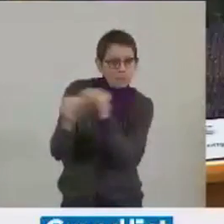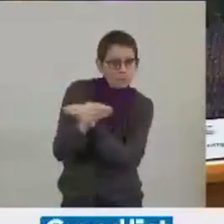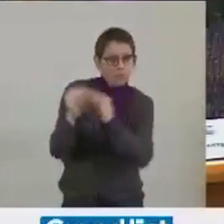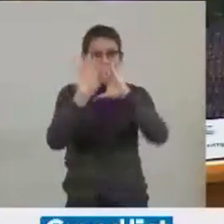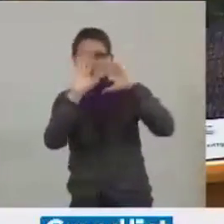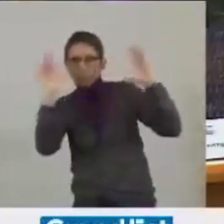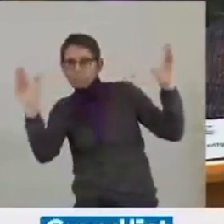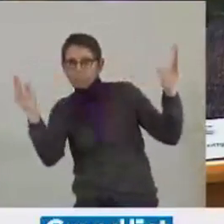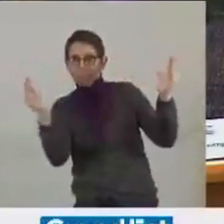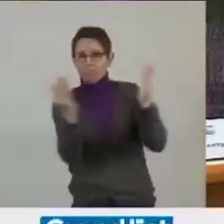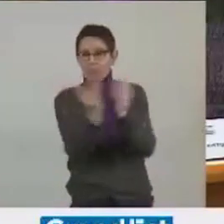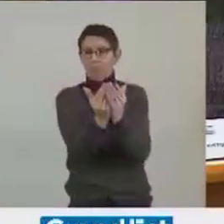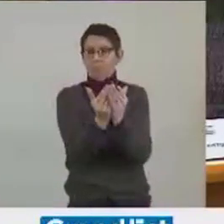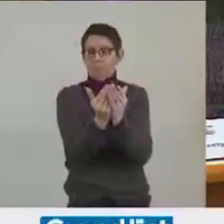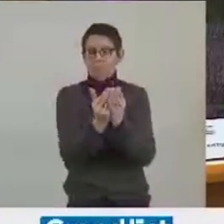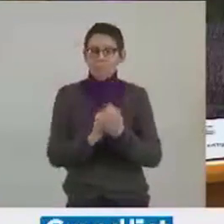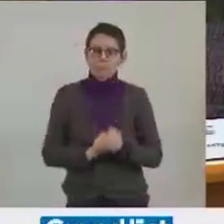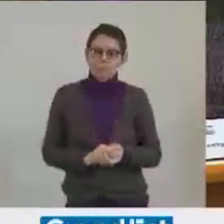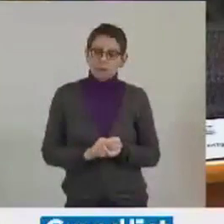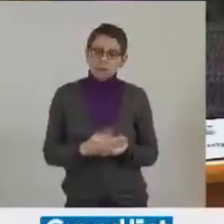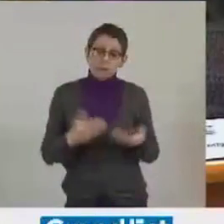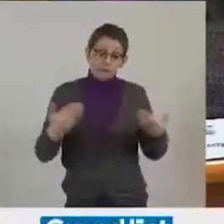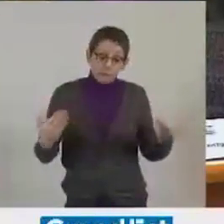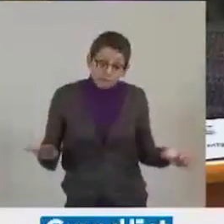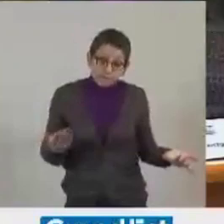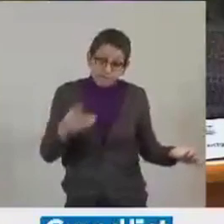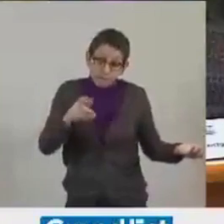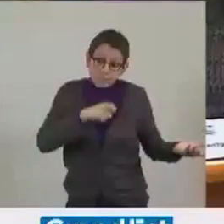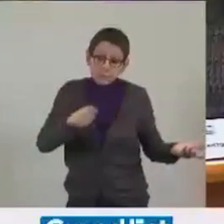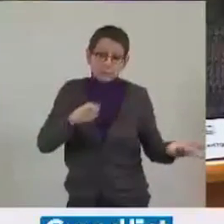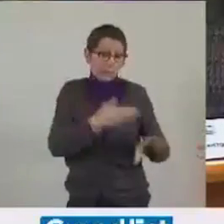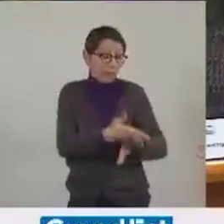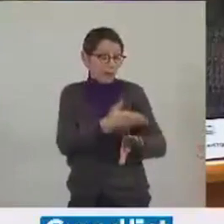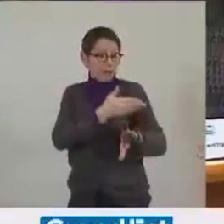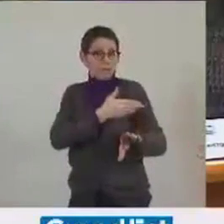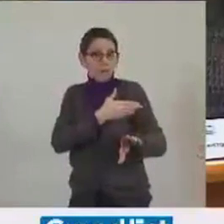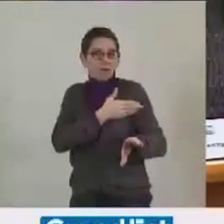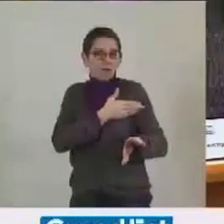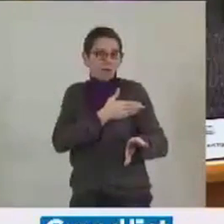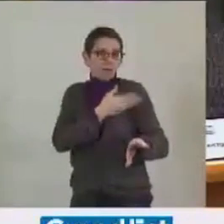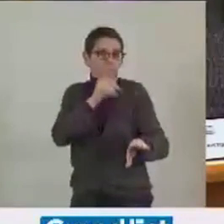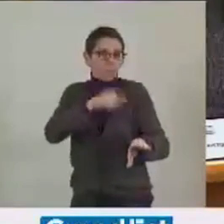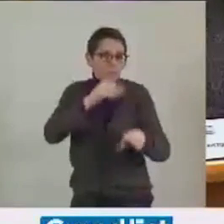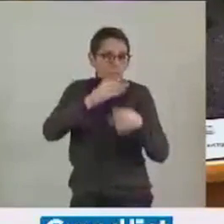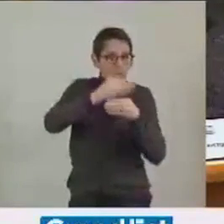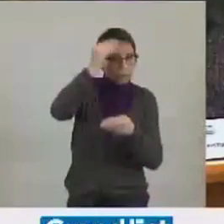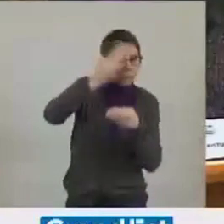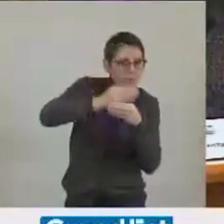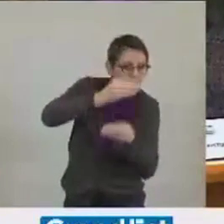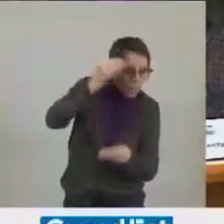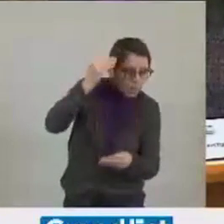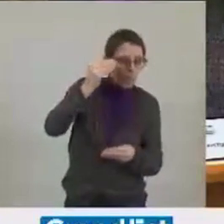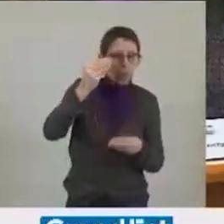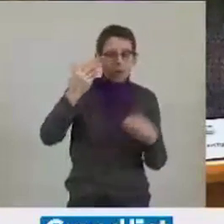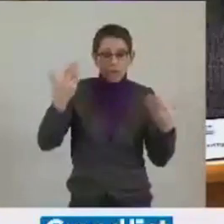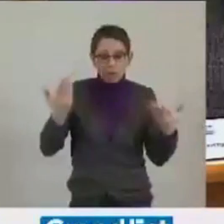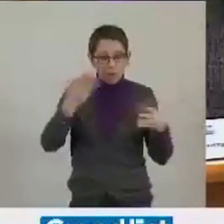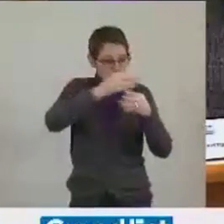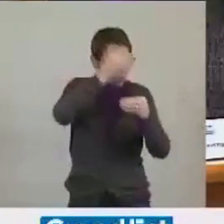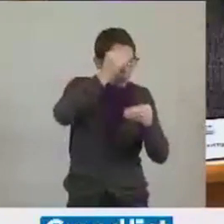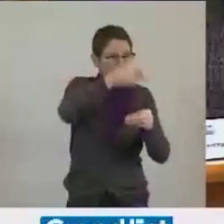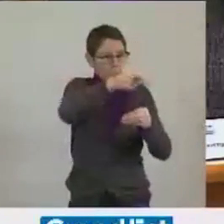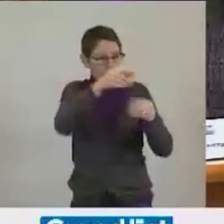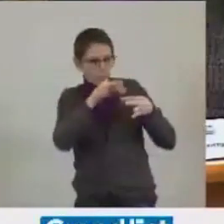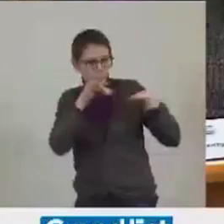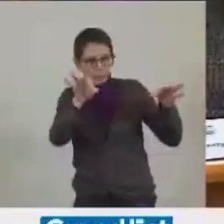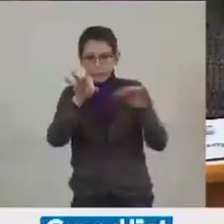Cela signifie qu'il nous a fallu apprendre, humblement, tout simplement, apprendre les spécificités de chaque territoire à